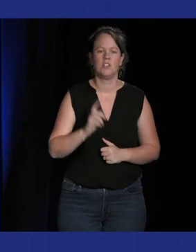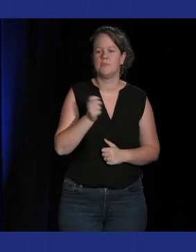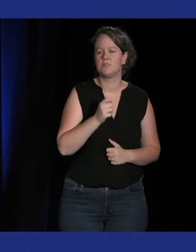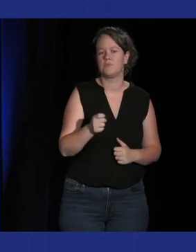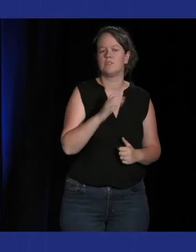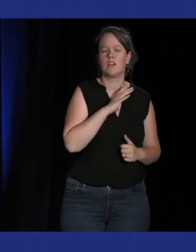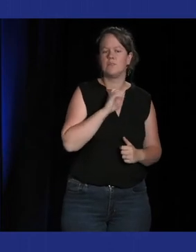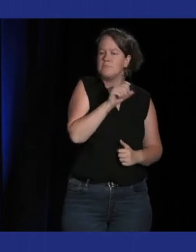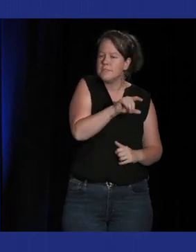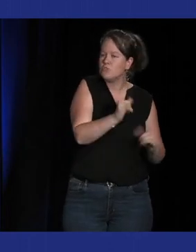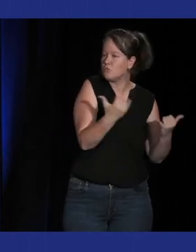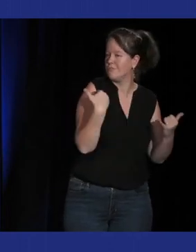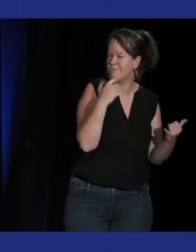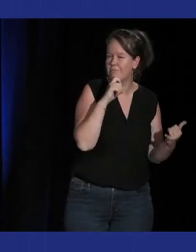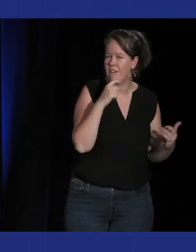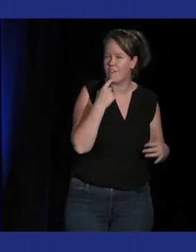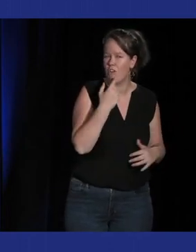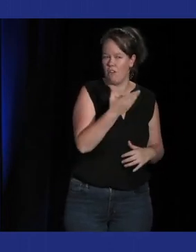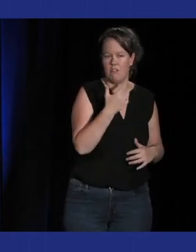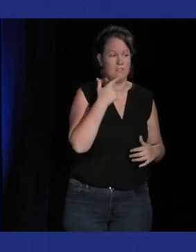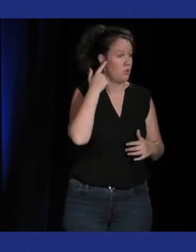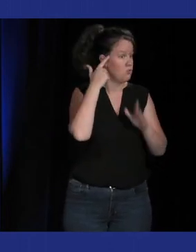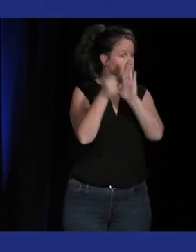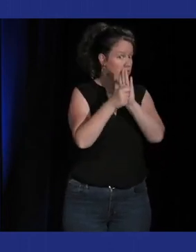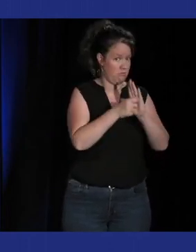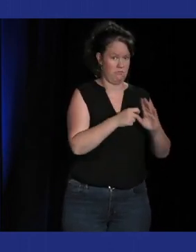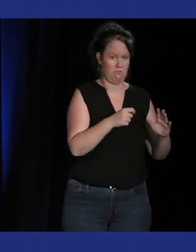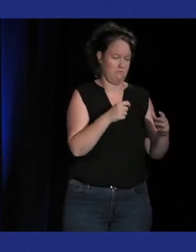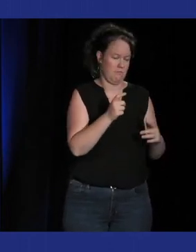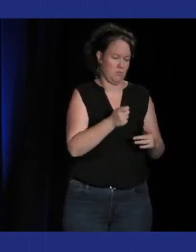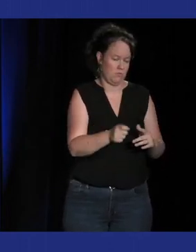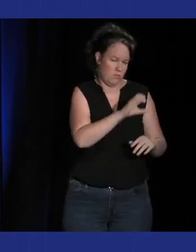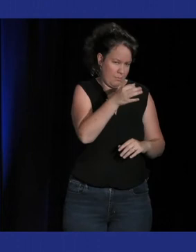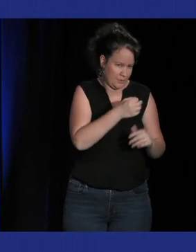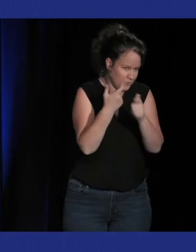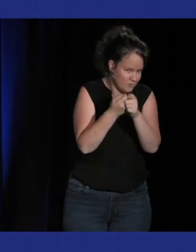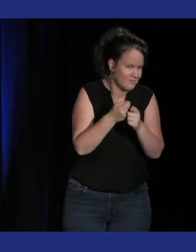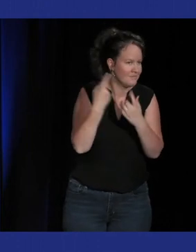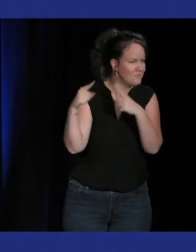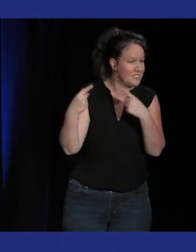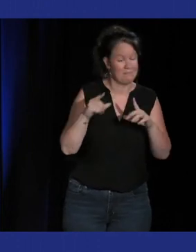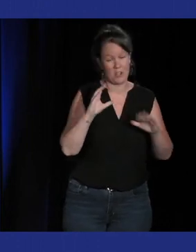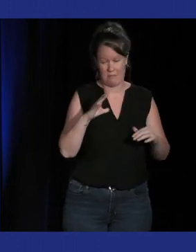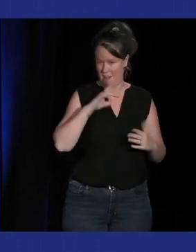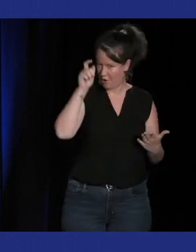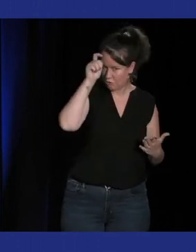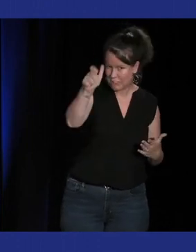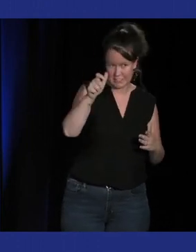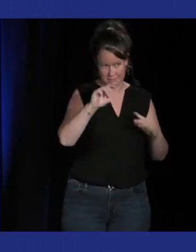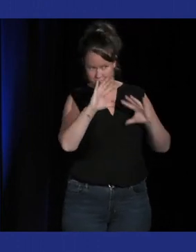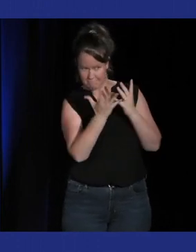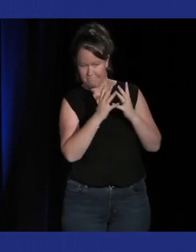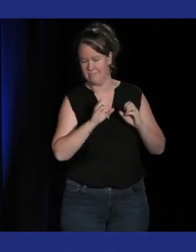mais c'est des choses qu'on s'est très vite rendu compte qu'on pouvait carrément enlever ce côté musical là et on garde quand même la même logique et la même dimension dans ce genre de jeu